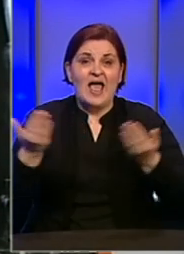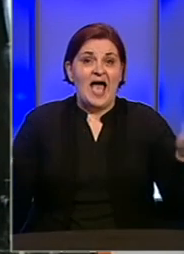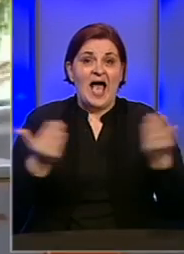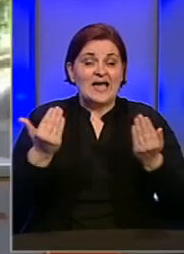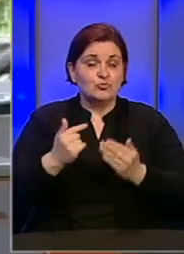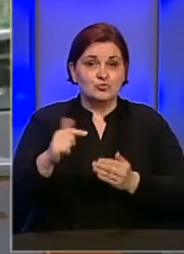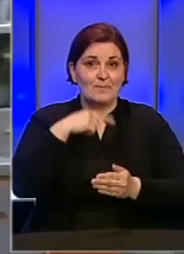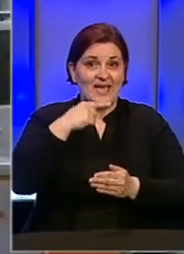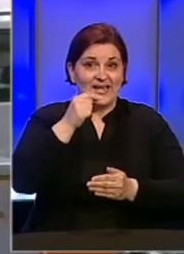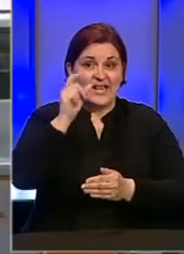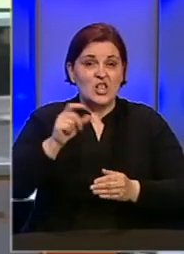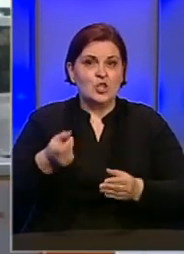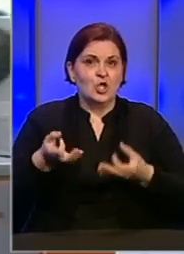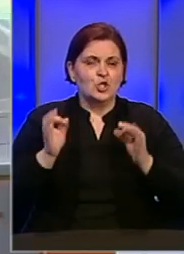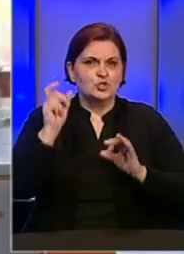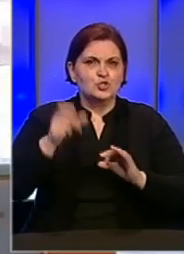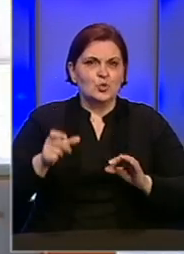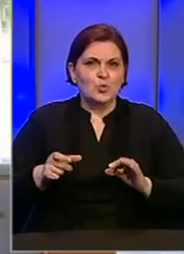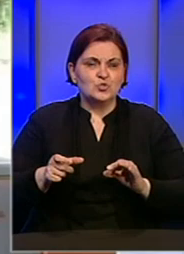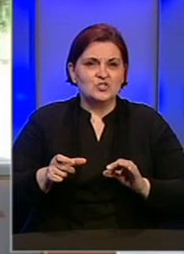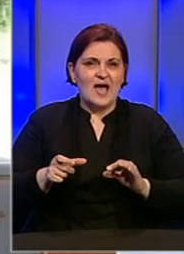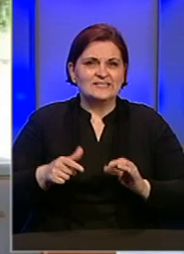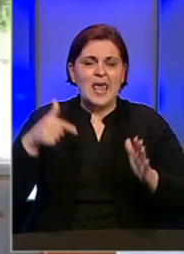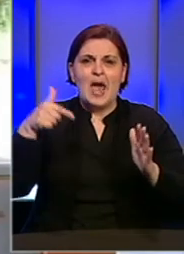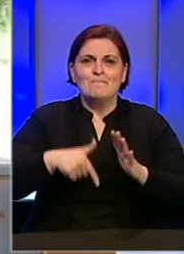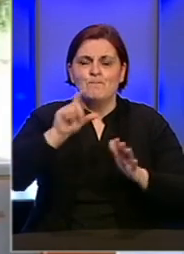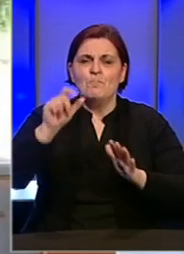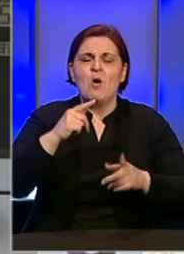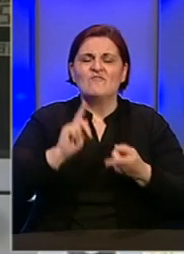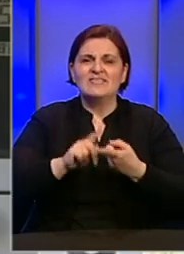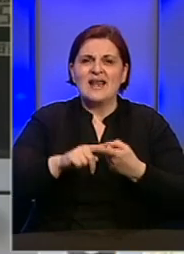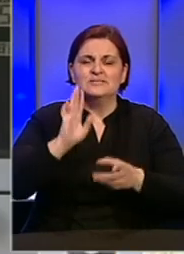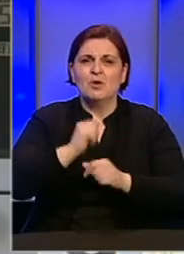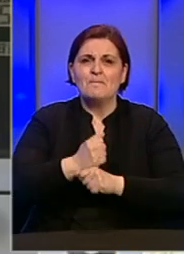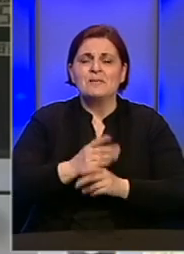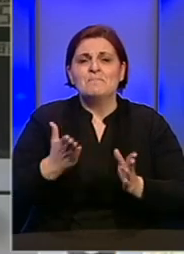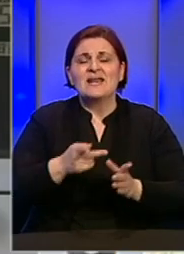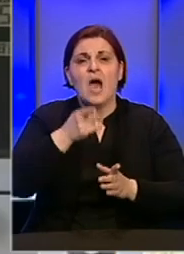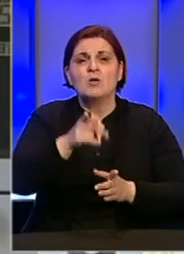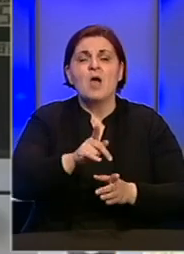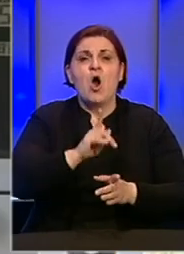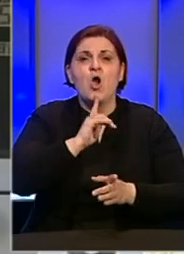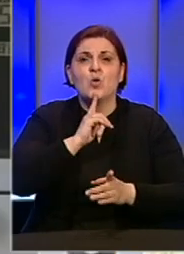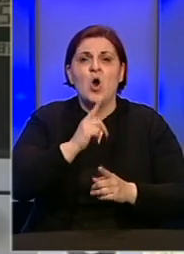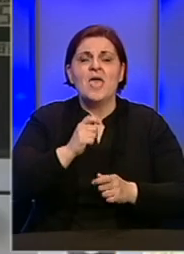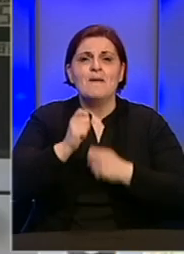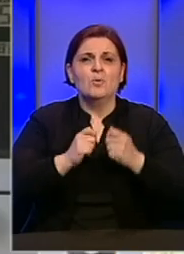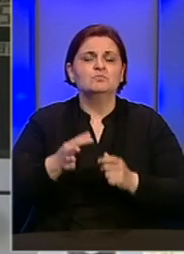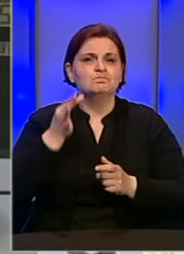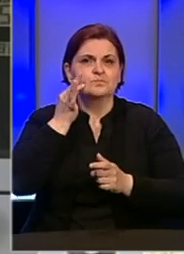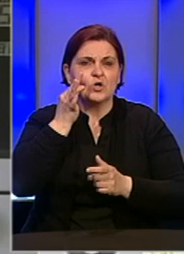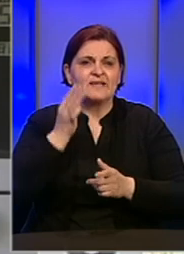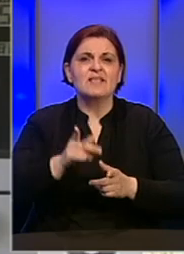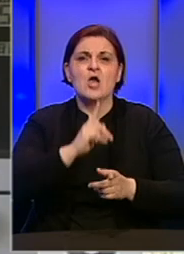su nam rekli ljudi iz struke, na pumpama u Federaciji Bosne i Hercegovine, barem na onima koje posluju korektno,